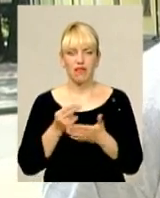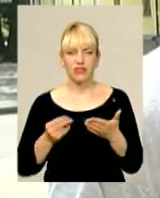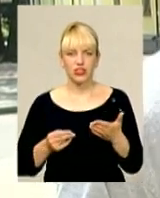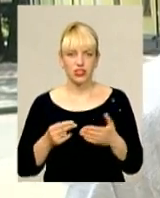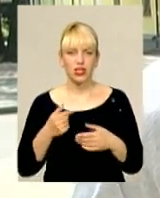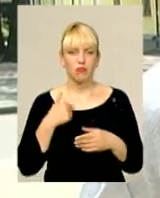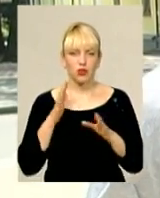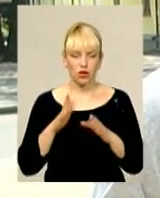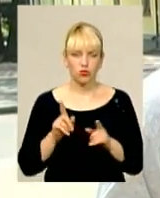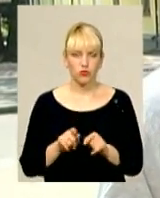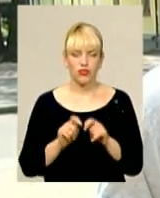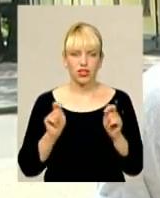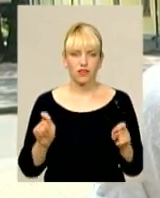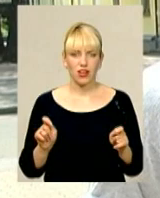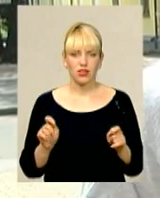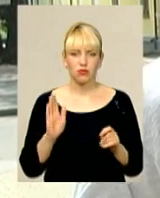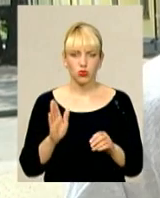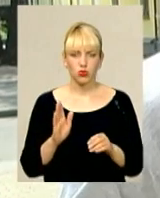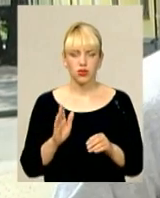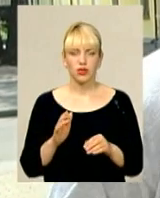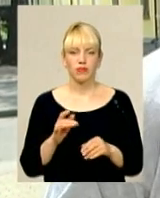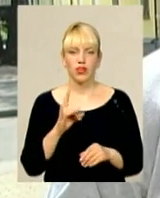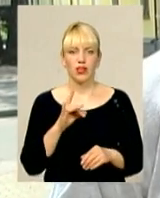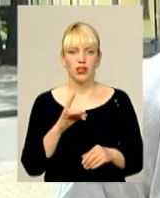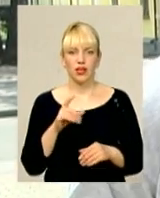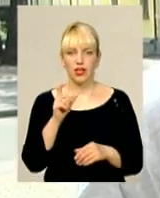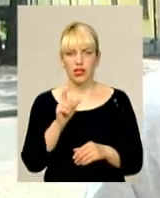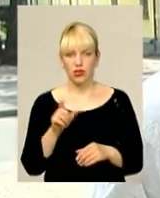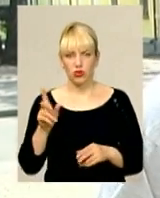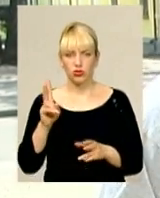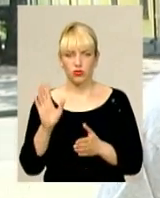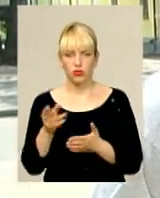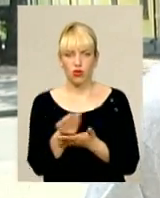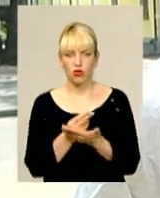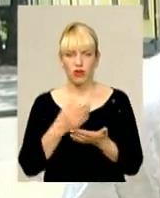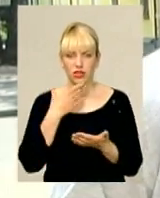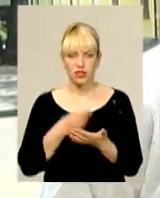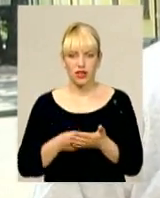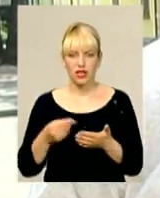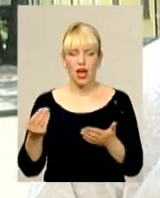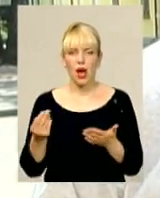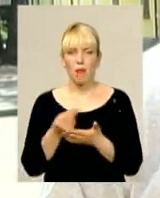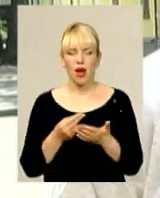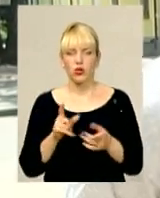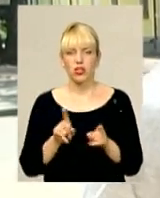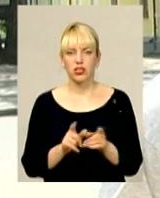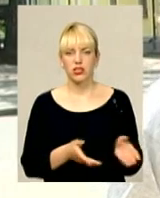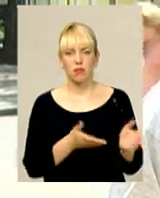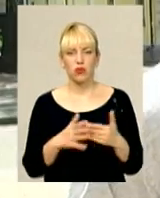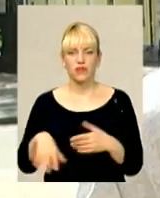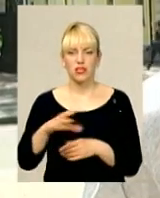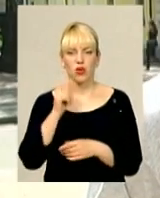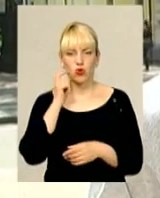Ми також його будемо відкривати, тобто будуть райтери, які будуть малювати свої малюнки. Також вони запрошені з усьої